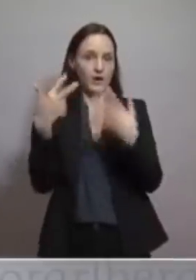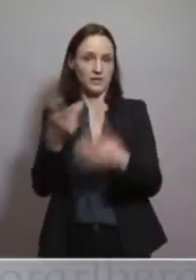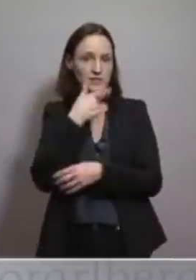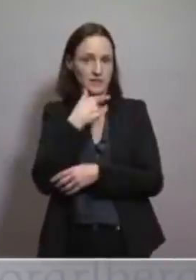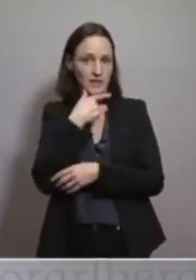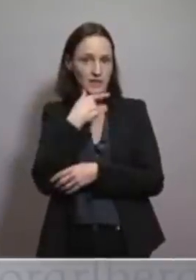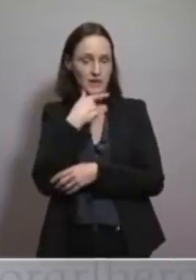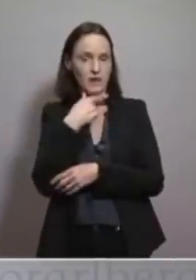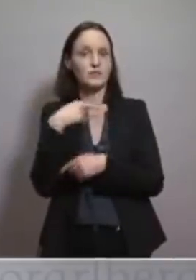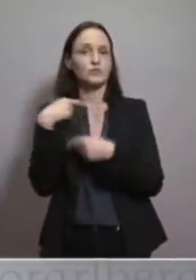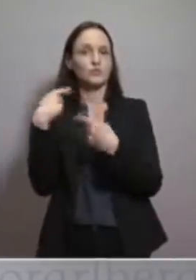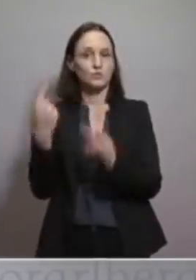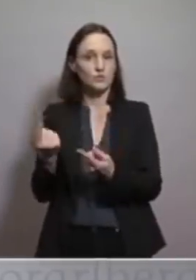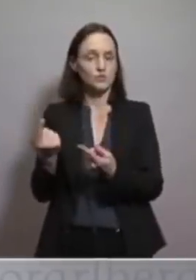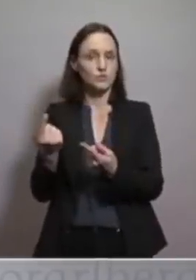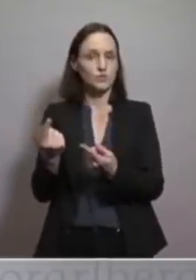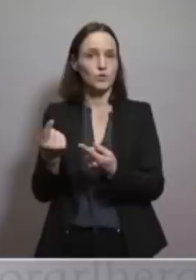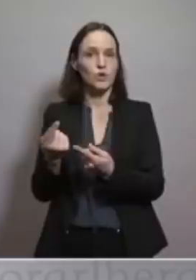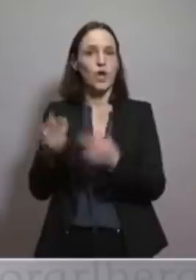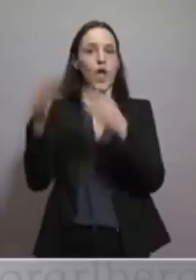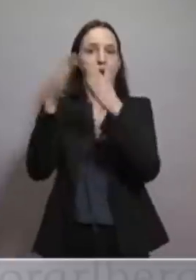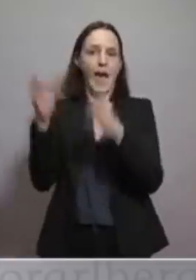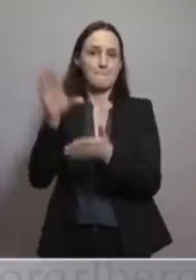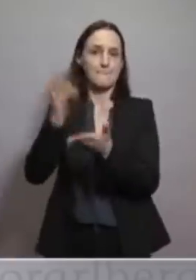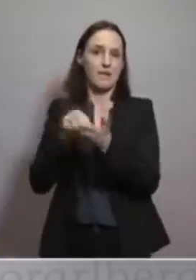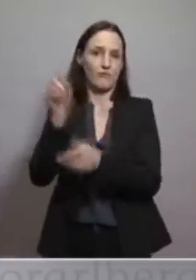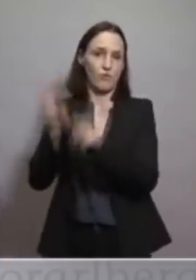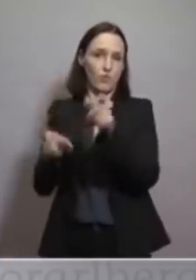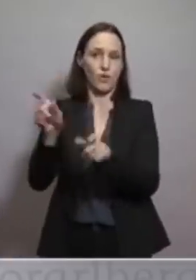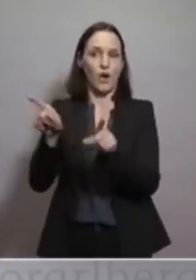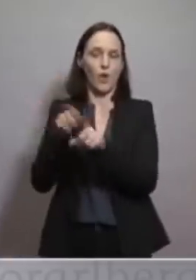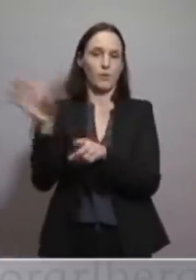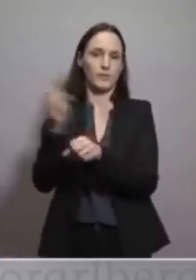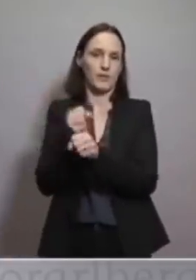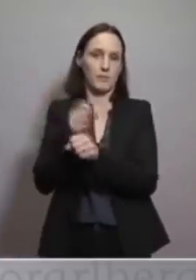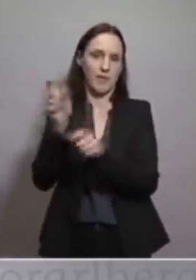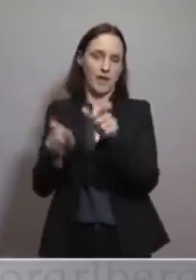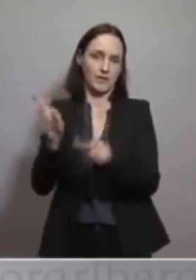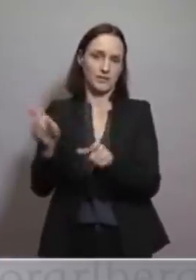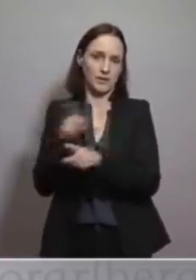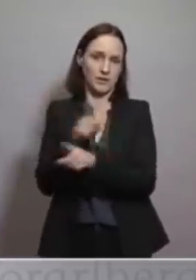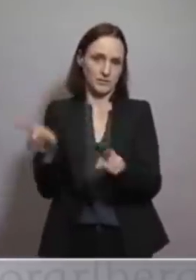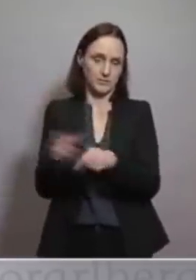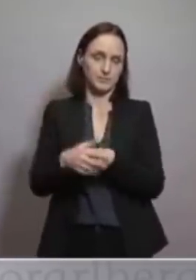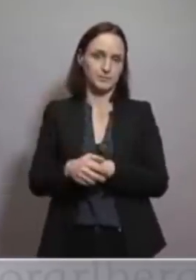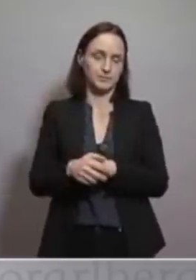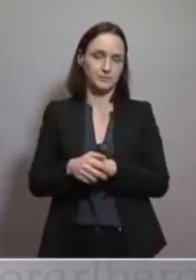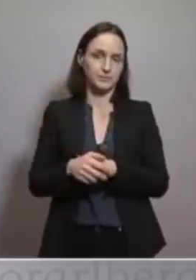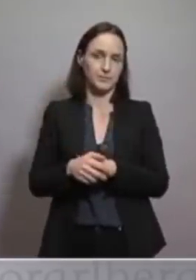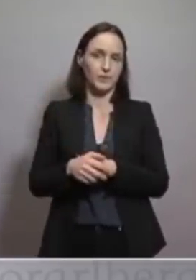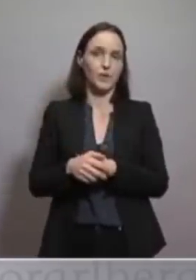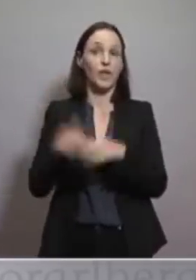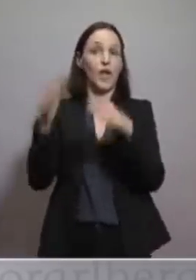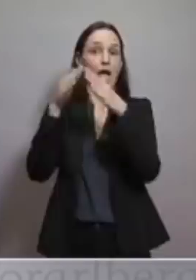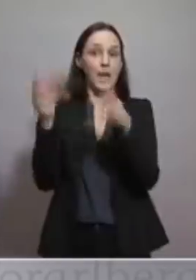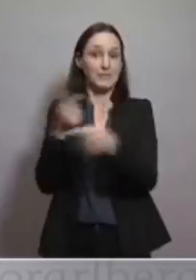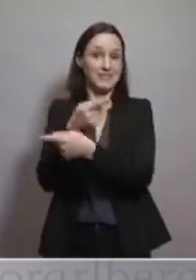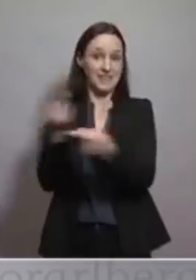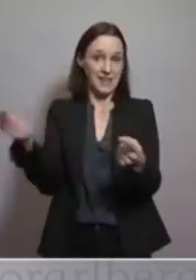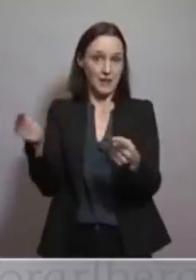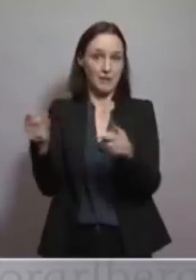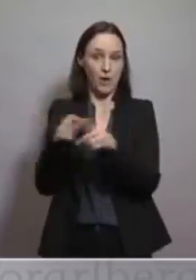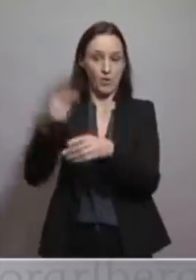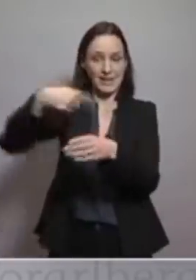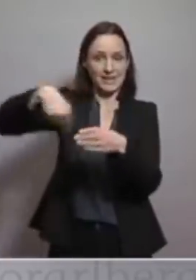die Heimbewohner und auch die Mitarbeiter in den Heimen. Und die Heime selber haben offenbar intern